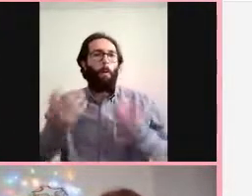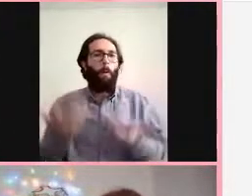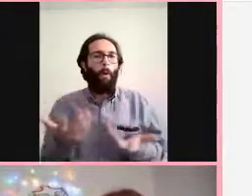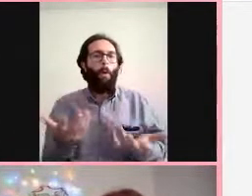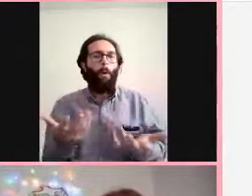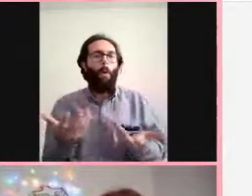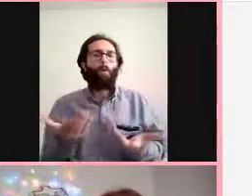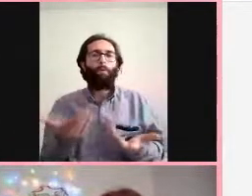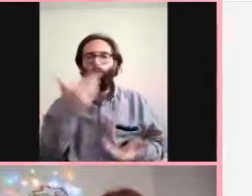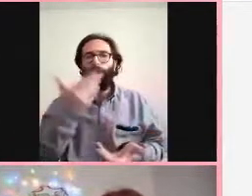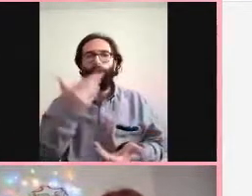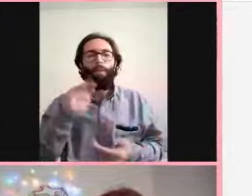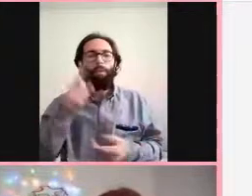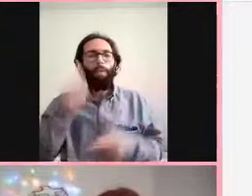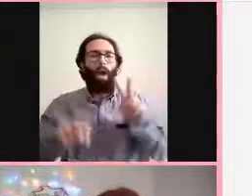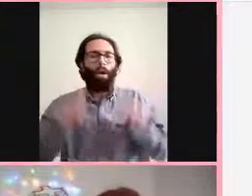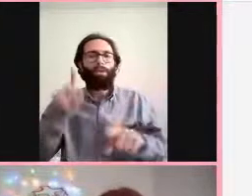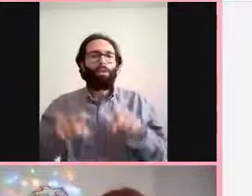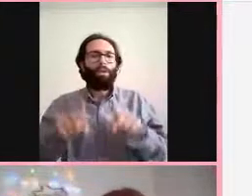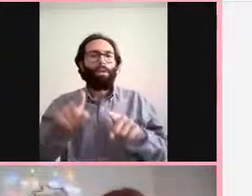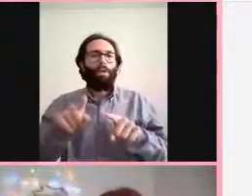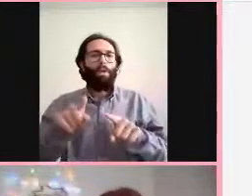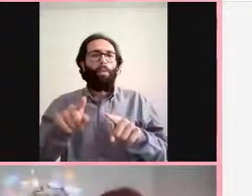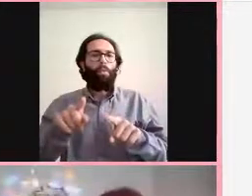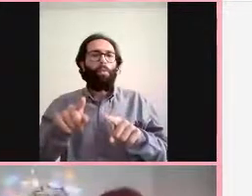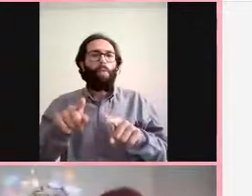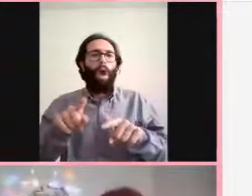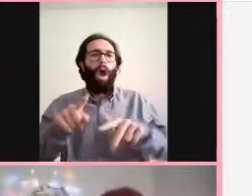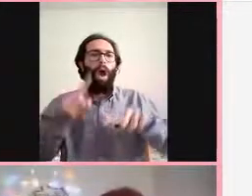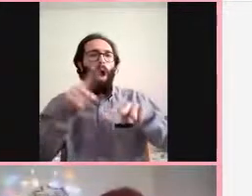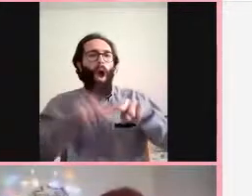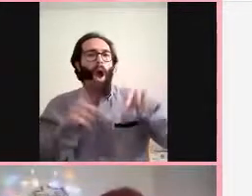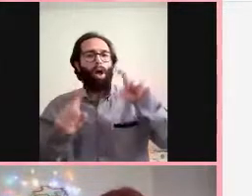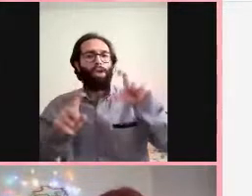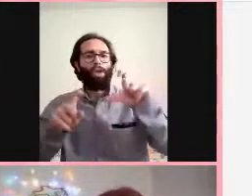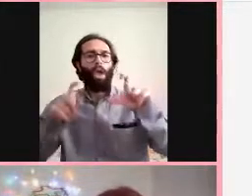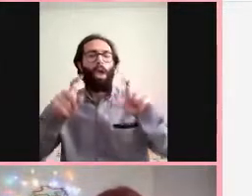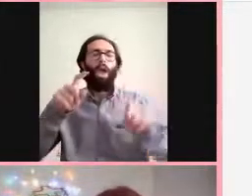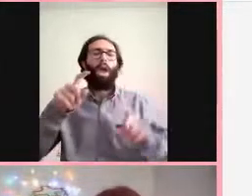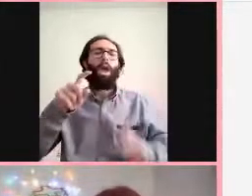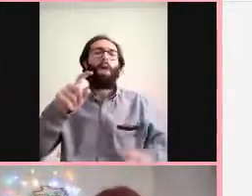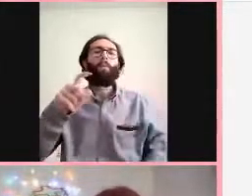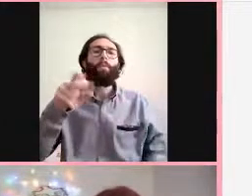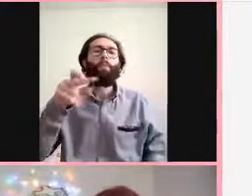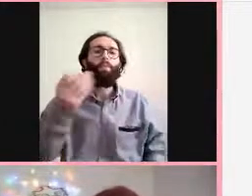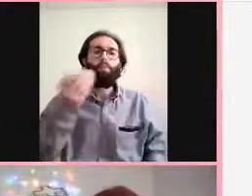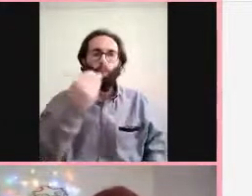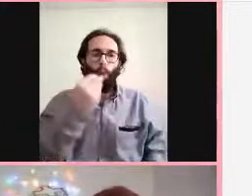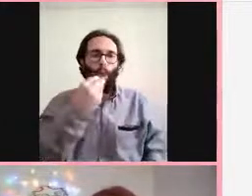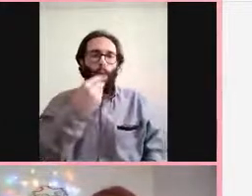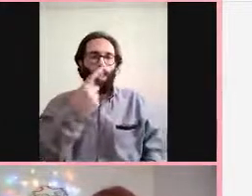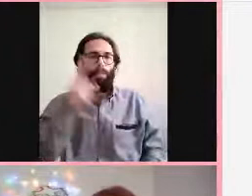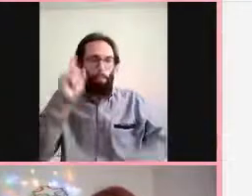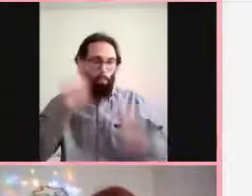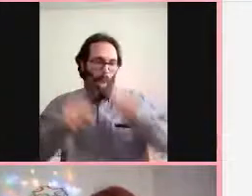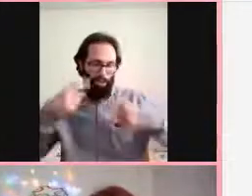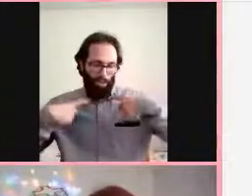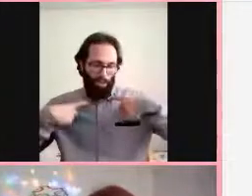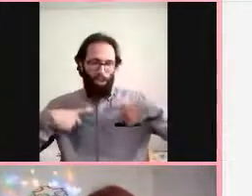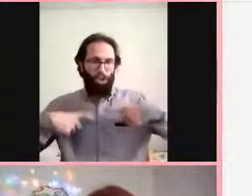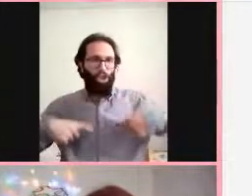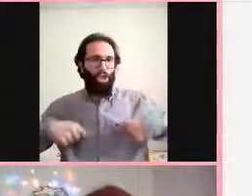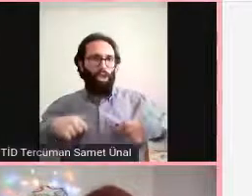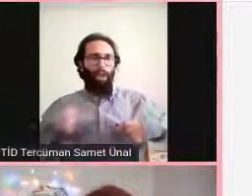ac2 proteini mesela kalbinde çok olabilir mi? evet evet evet oluyor ona bağlı belki hani